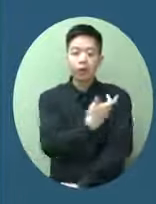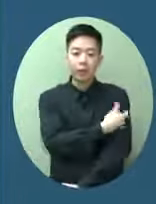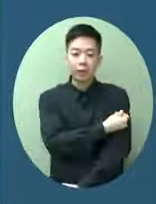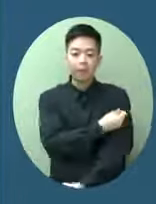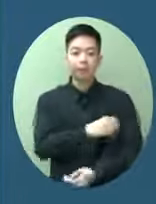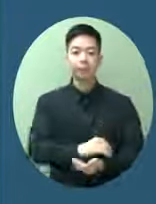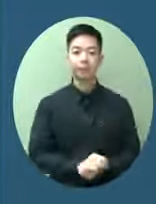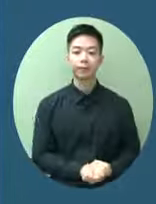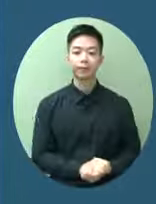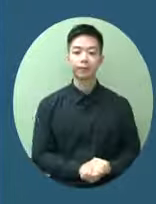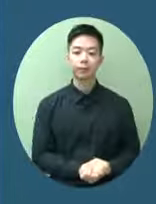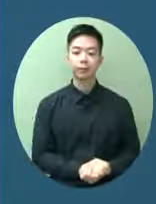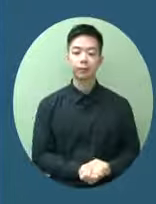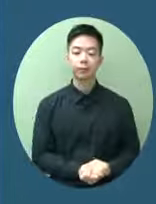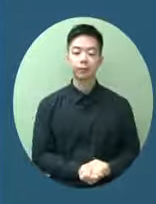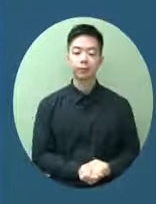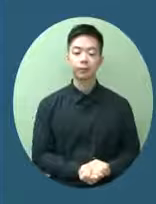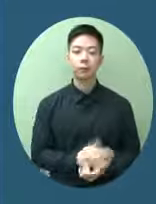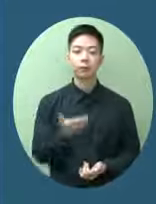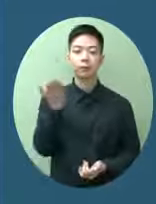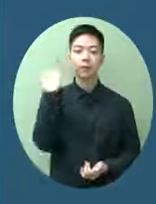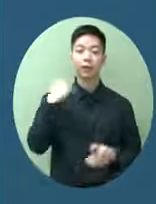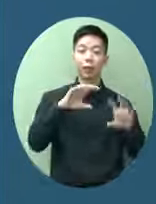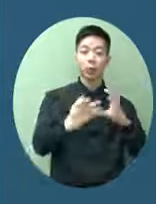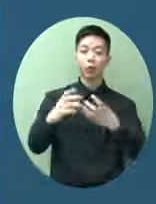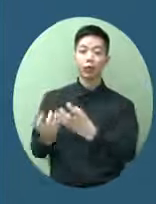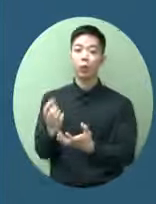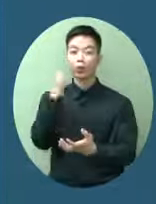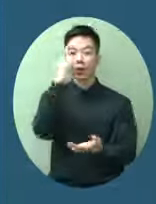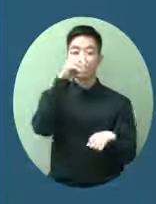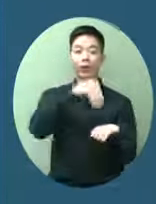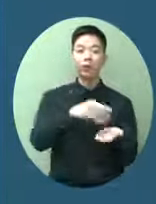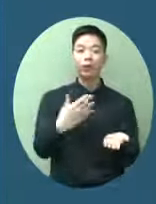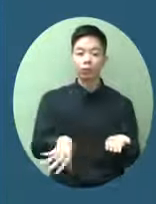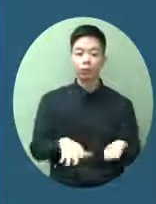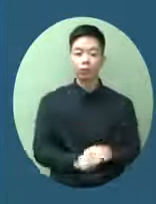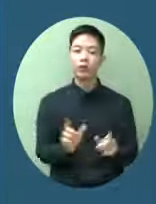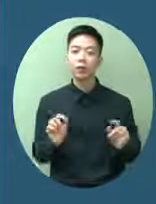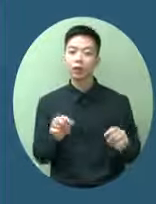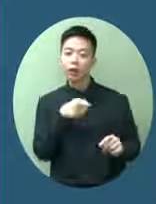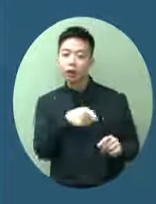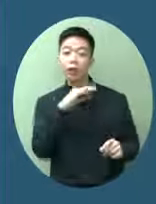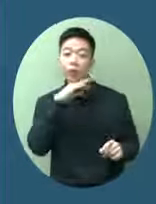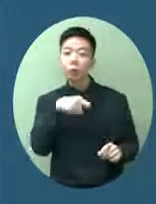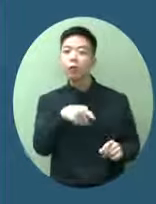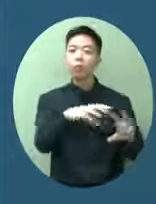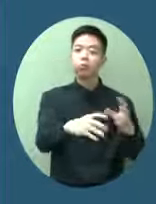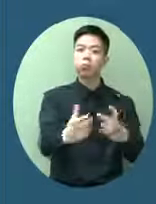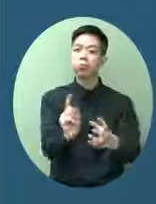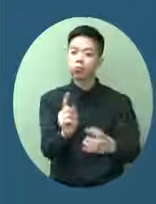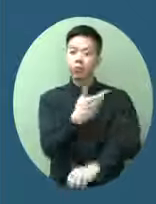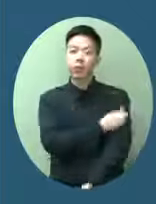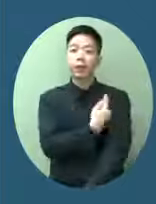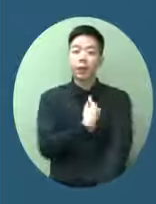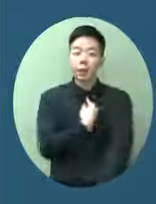早前我們已經特定了一些群組就是說對於這些群組來說你要打針了要不然就